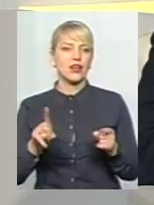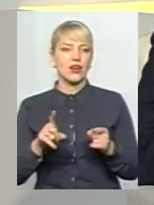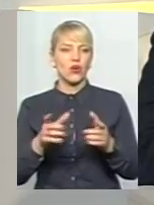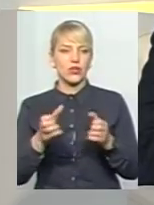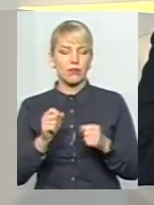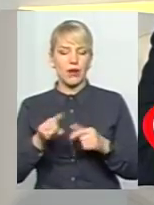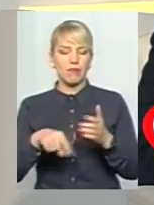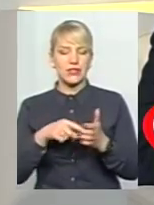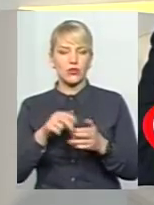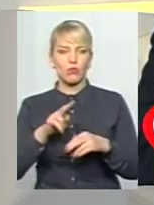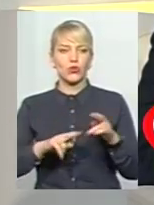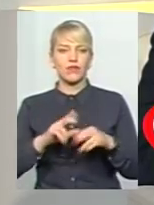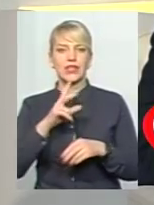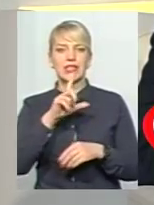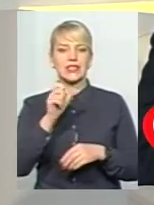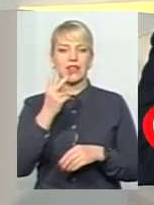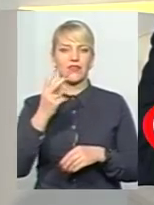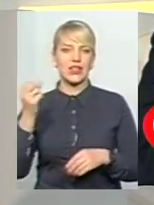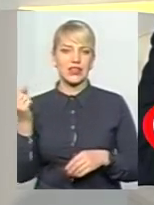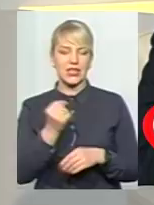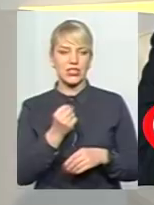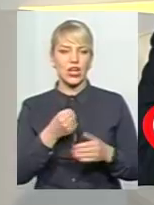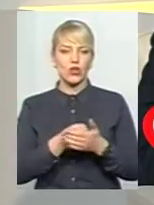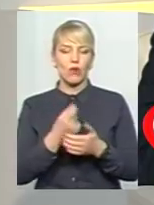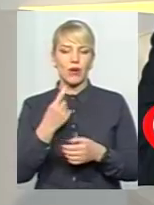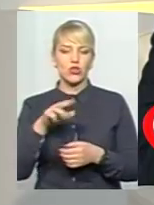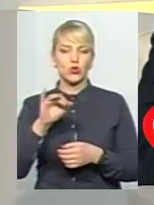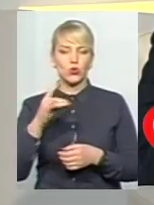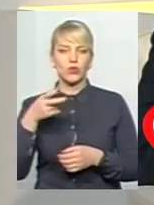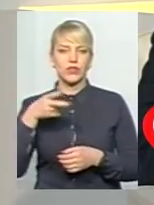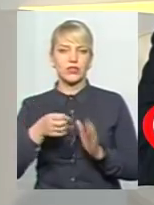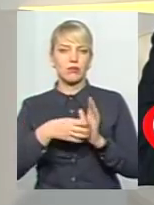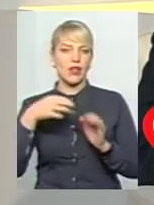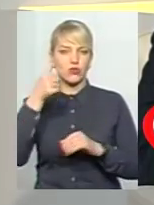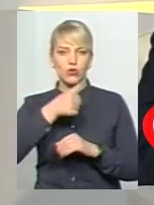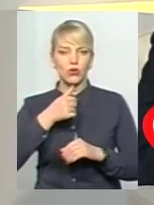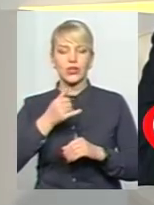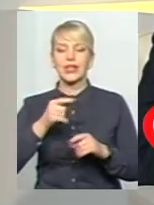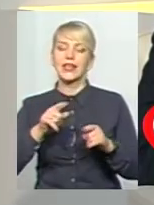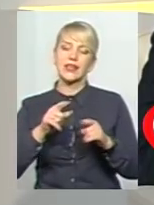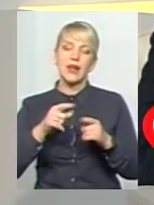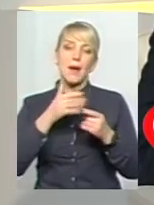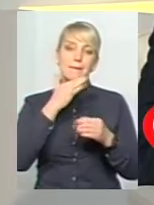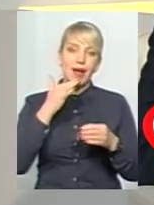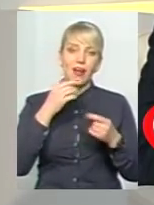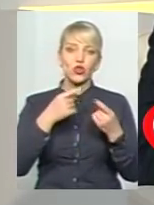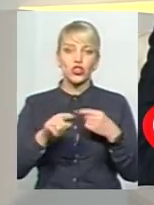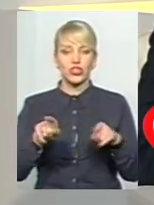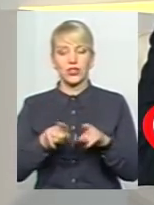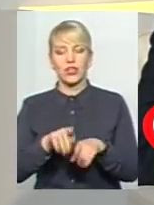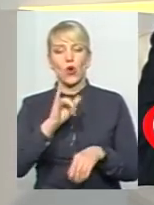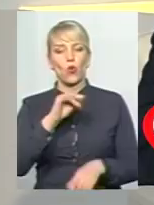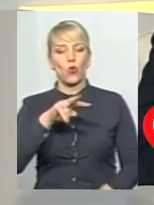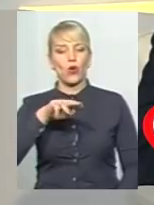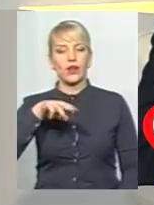містобудівність за два тижні до першого тугу, жовтня 2015 року. Ну, і, власне, багато таких інших об'єктів, і ультрасервіс